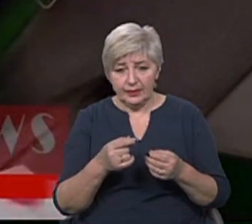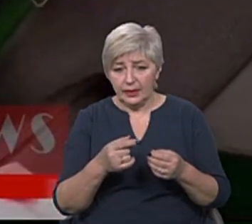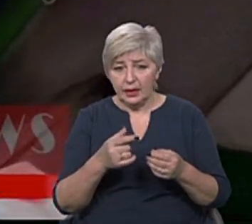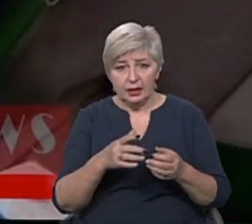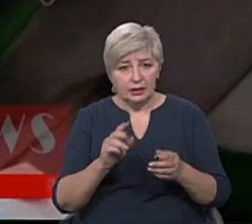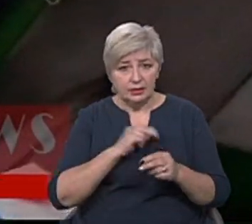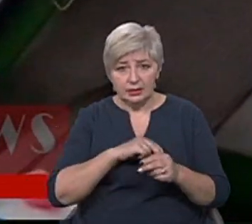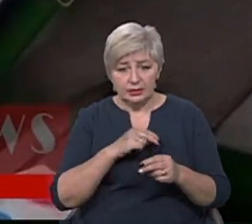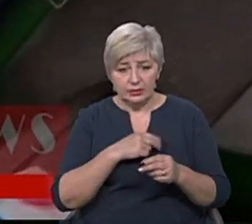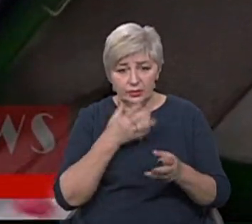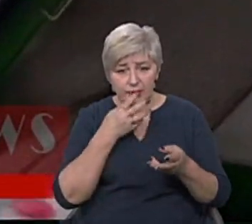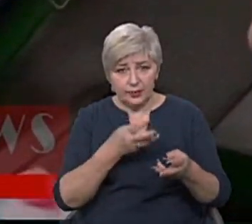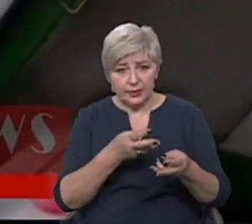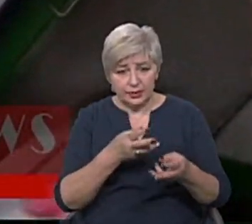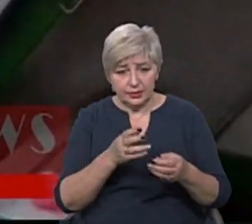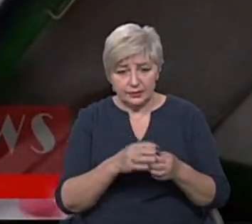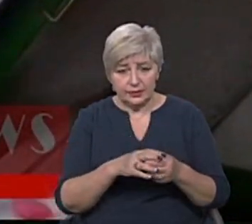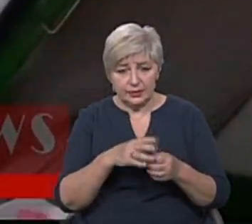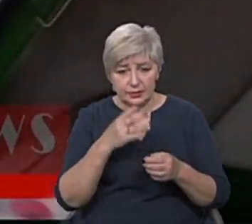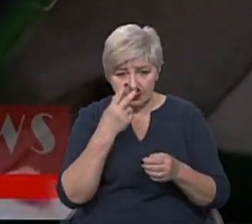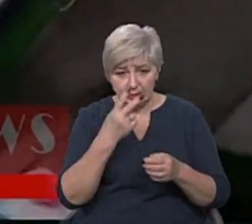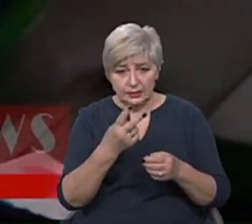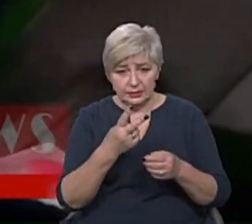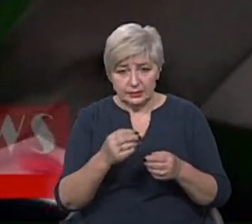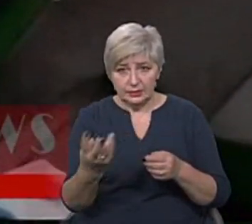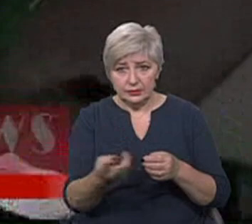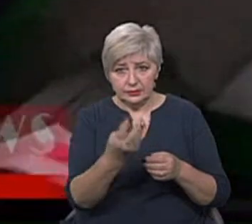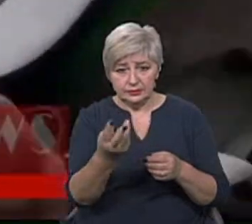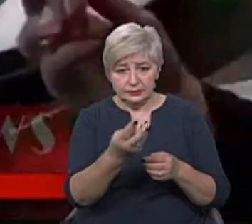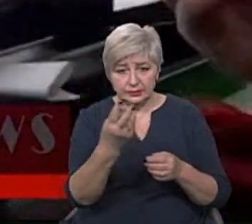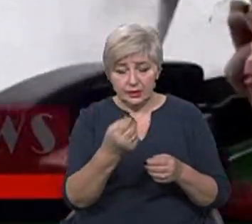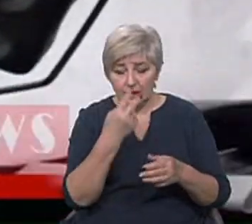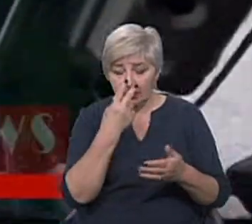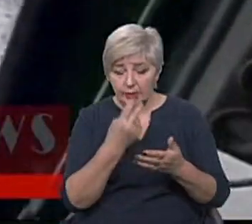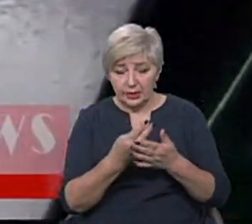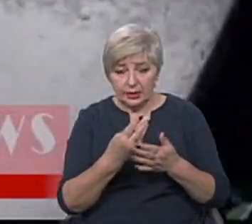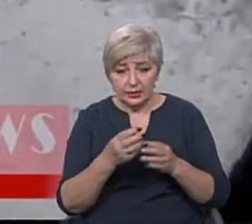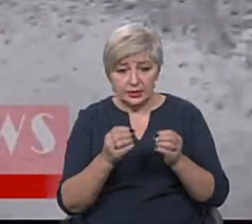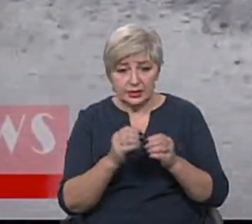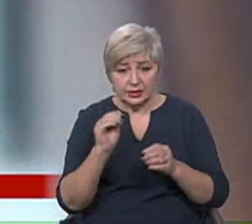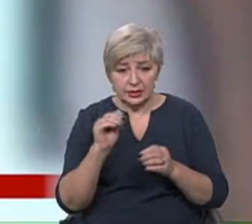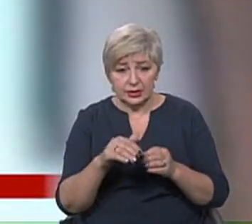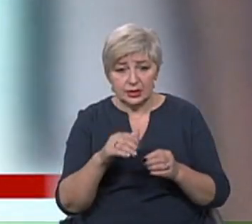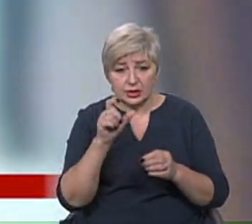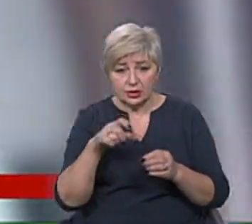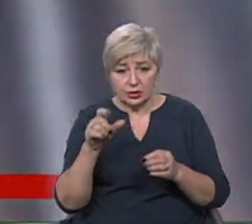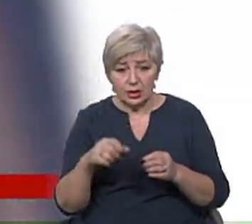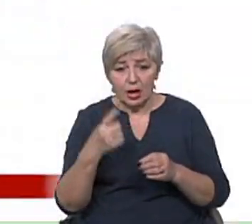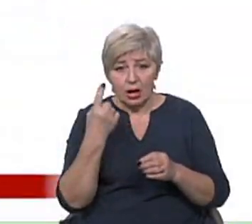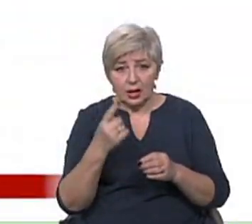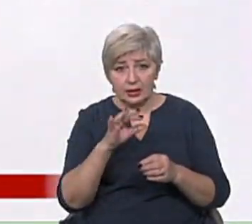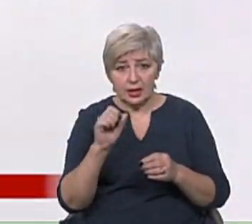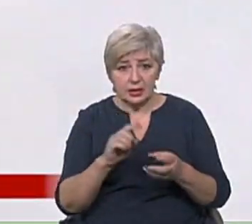Відео, як машиніст потяга відігріває з клопа пірцем, що горить. Переглянули десятки тисяч людей. І це не жарт. А одна із проблем